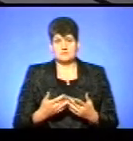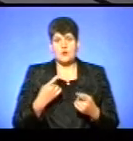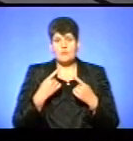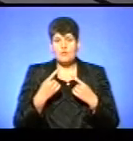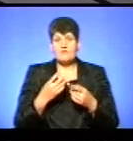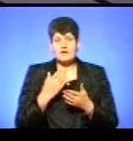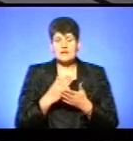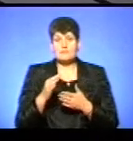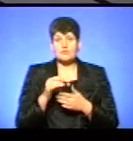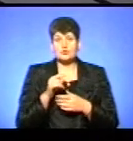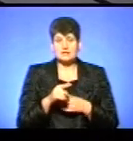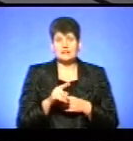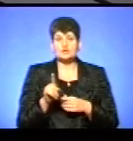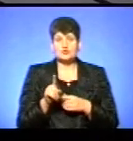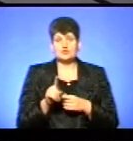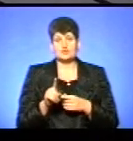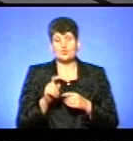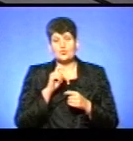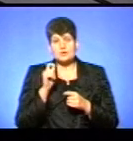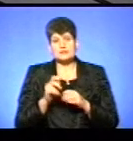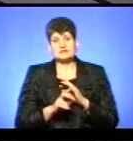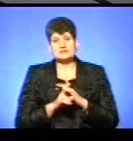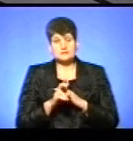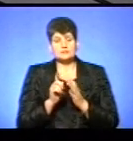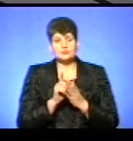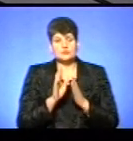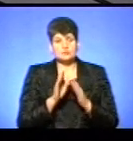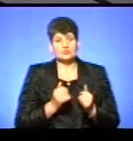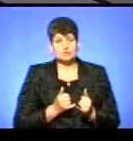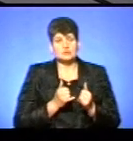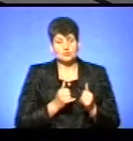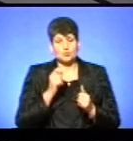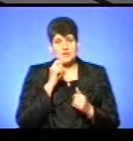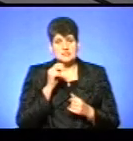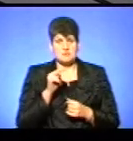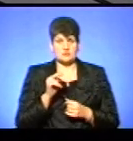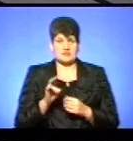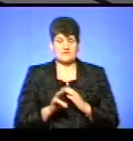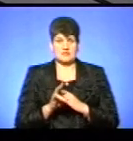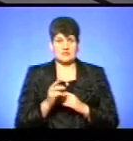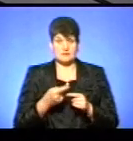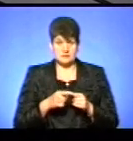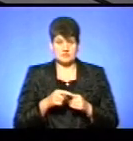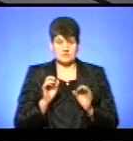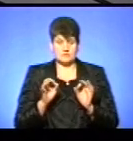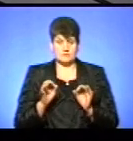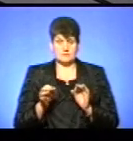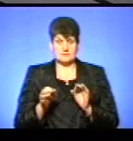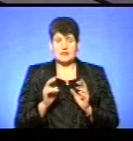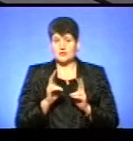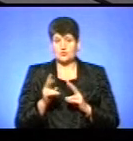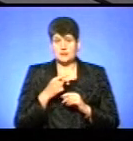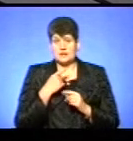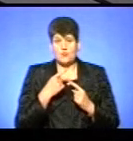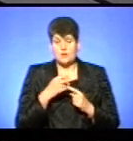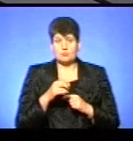йде про те, що святині, українські святині, повинні належати українській православній церкві. Це логічно. Але ніхто не